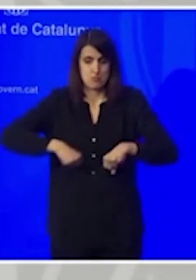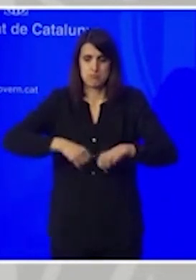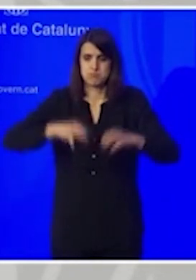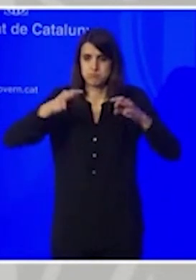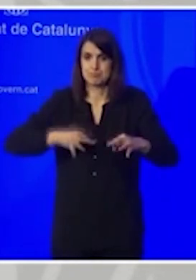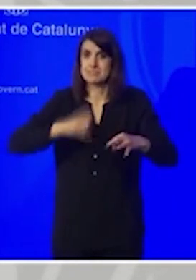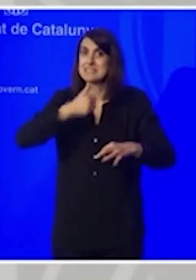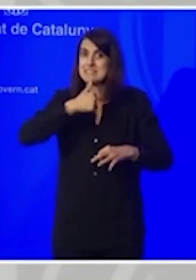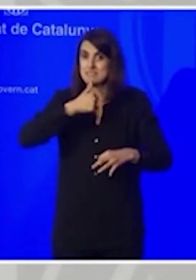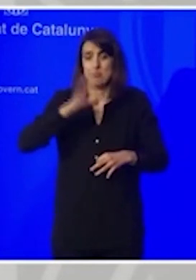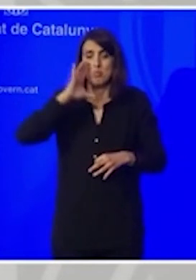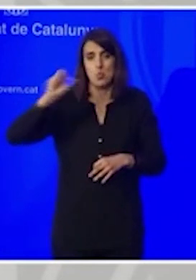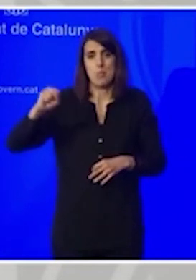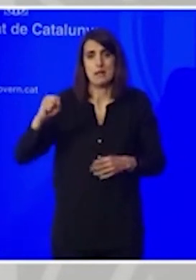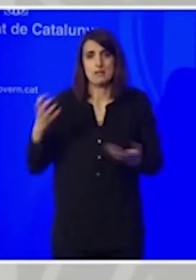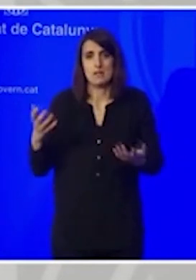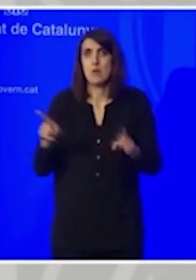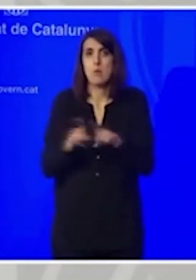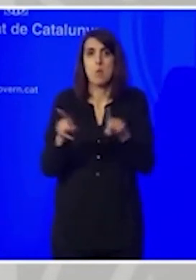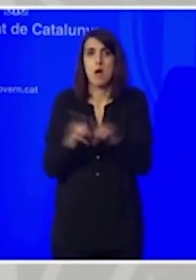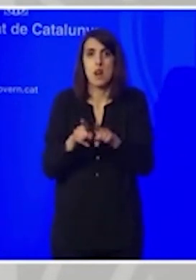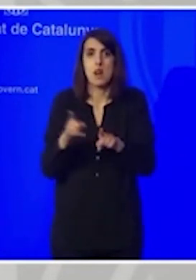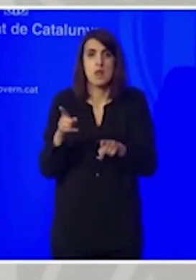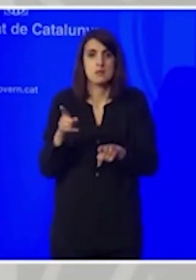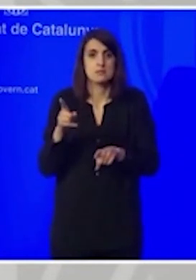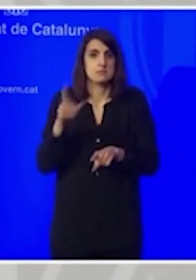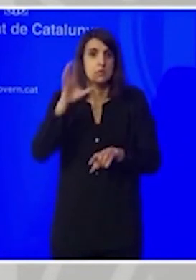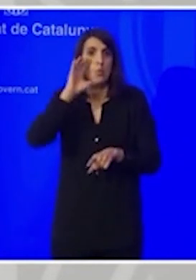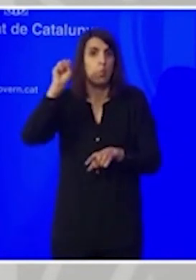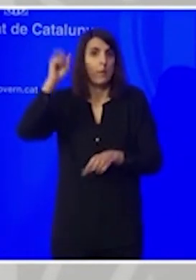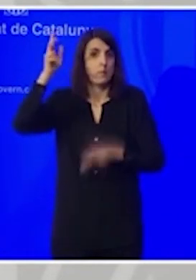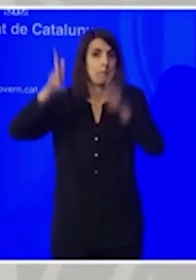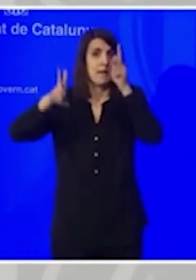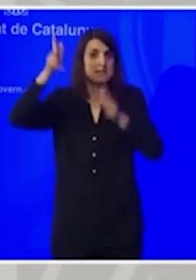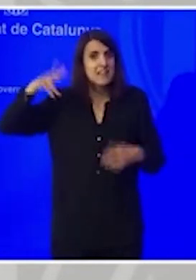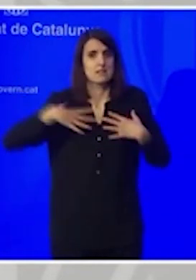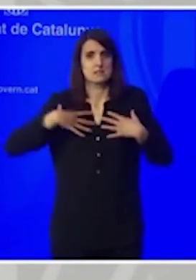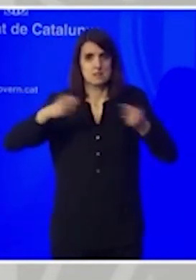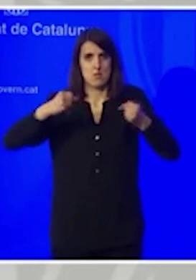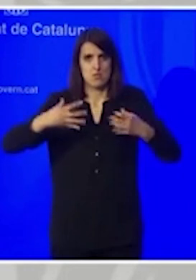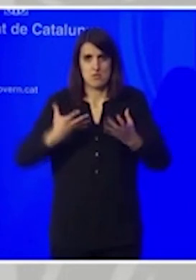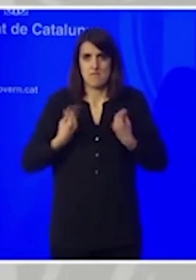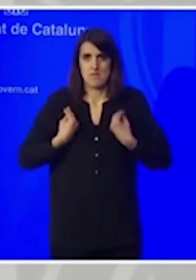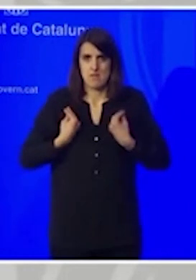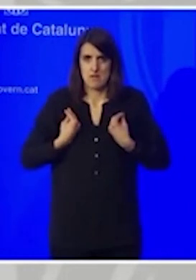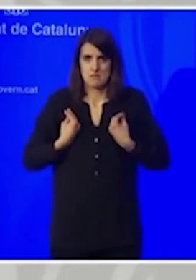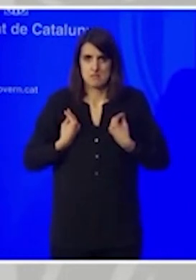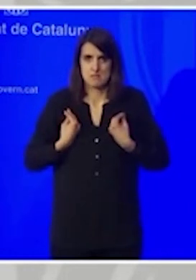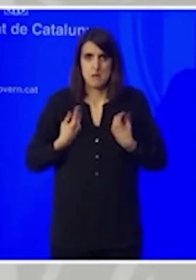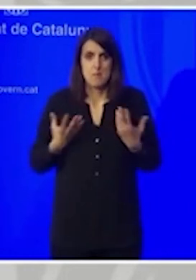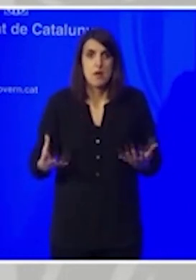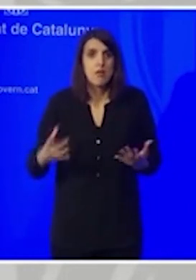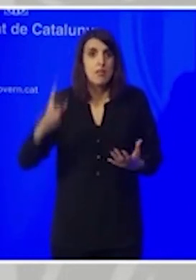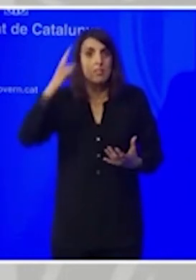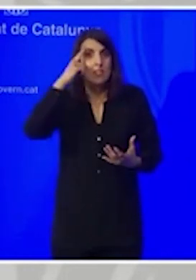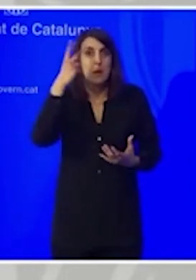prendre-la al govern. com també les va emprendre el govern del País Basc i de Galícia en el seu moment. Jo no sé què passarà